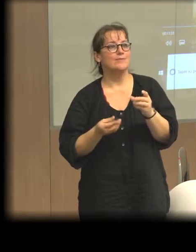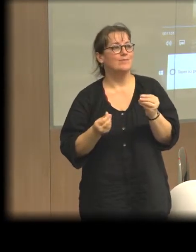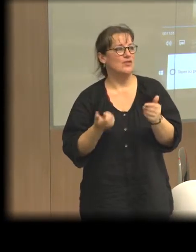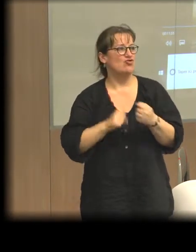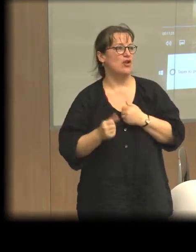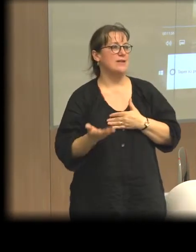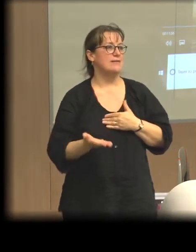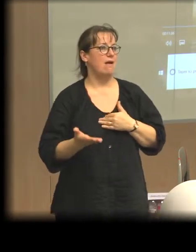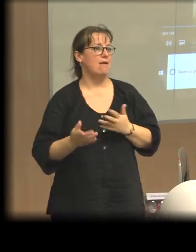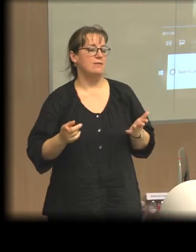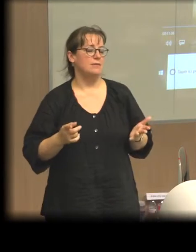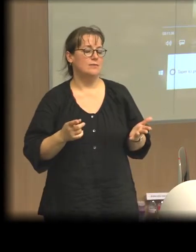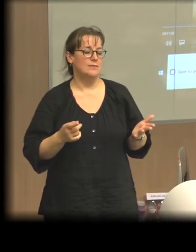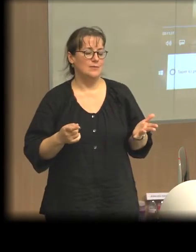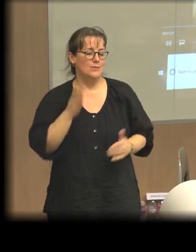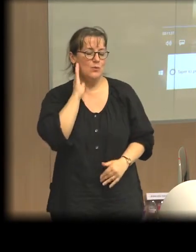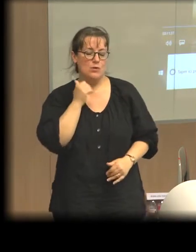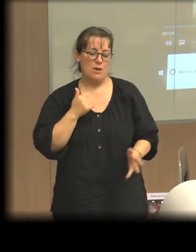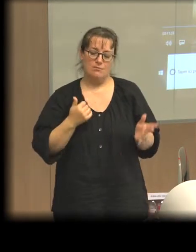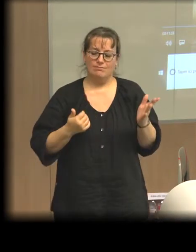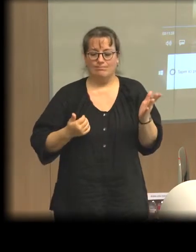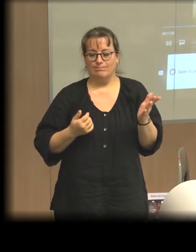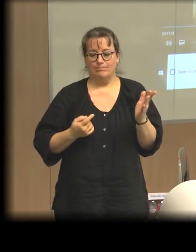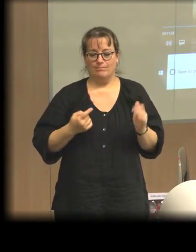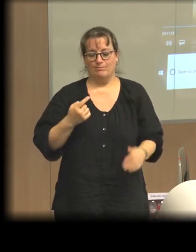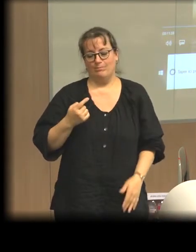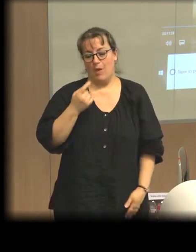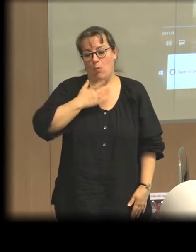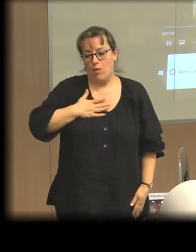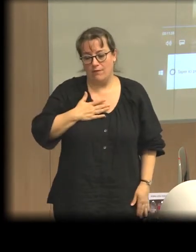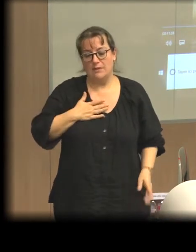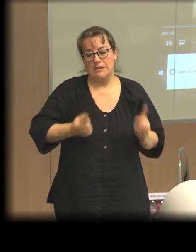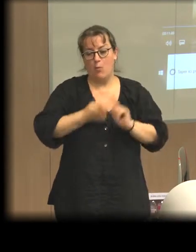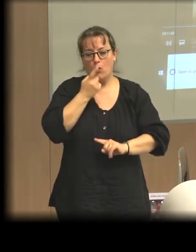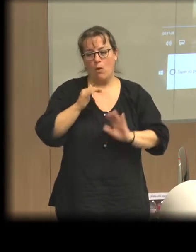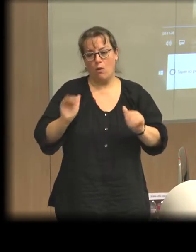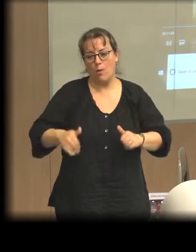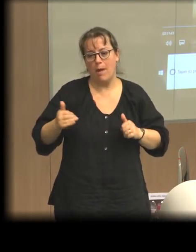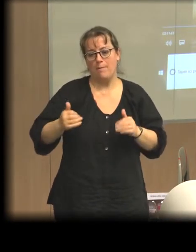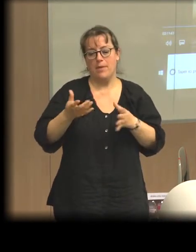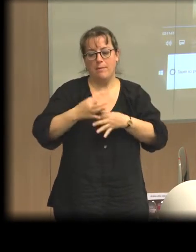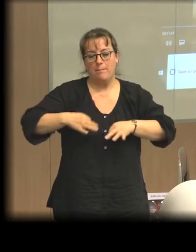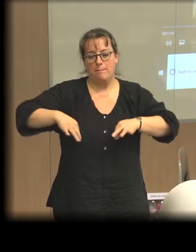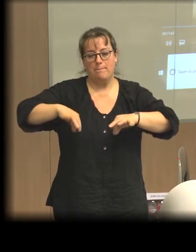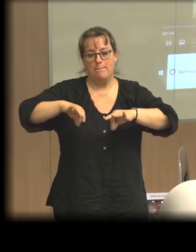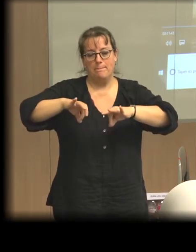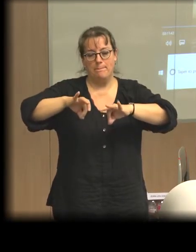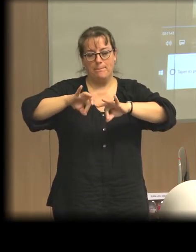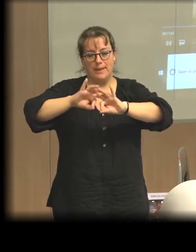du Sud. C'est pour ça qu'il est très important de voir quelques débats comme ceux qui sont